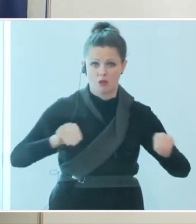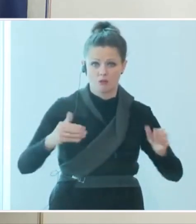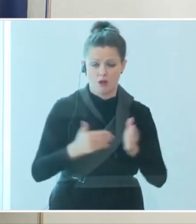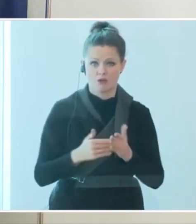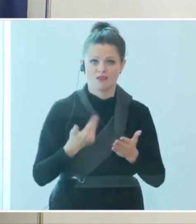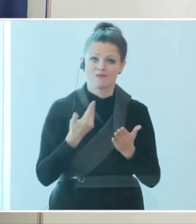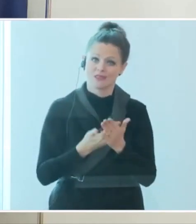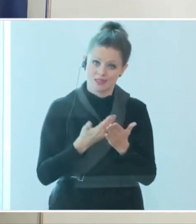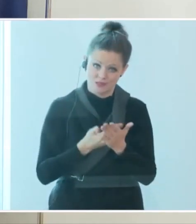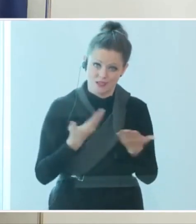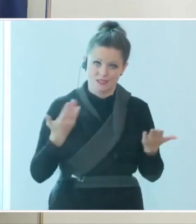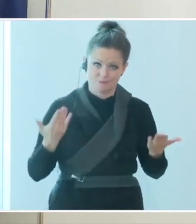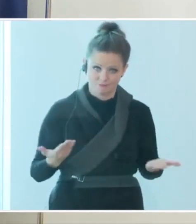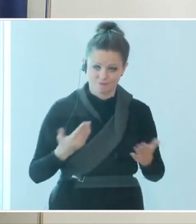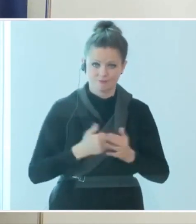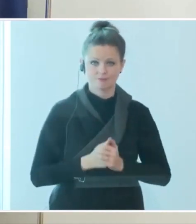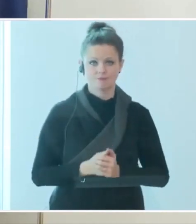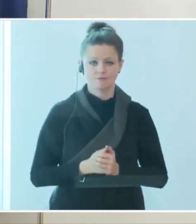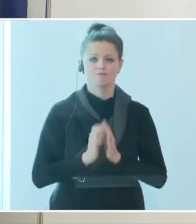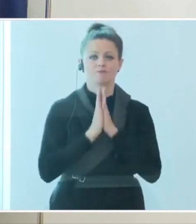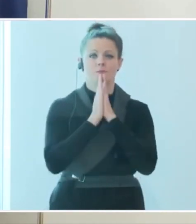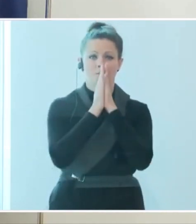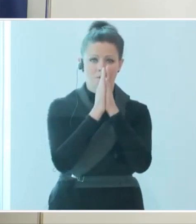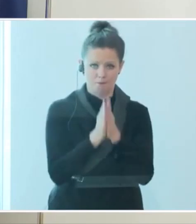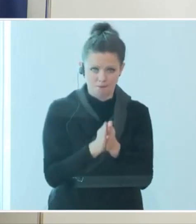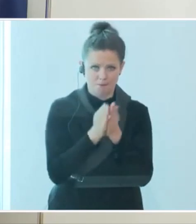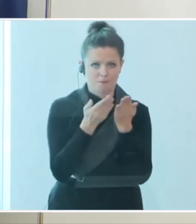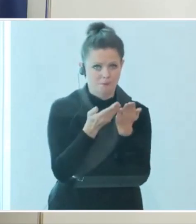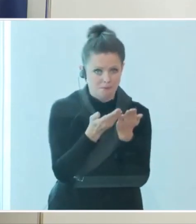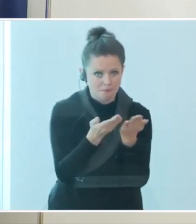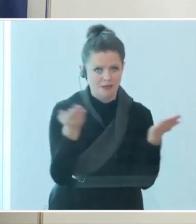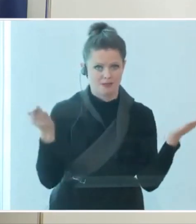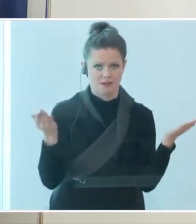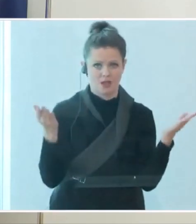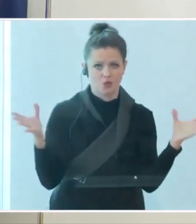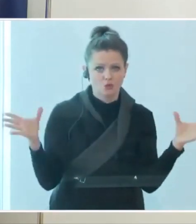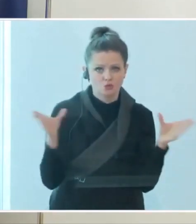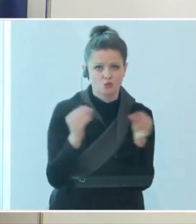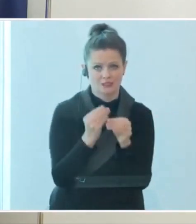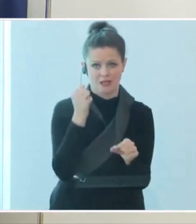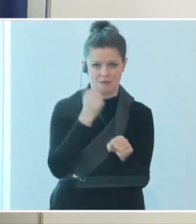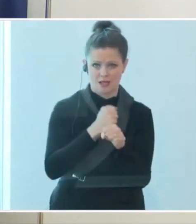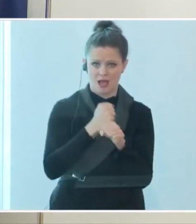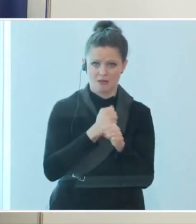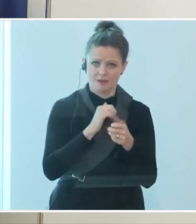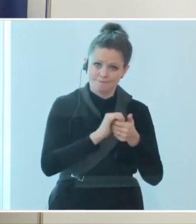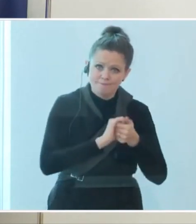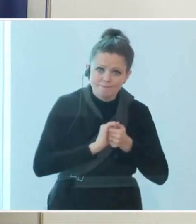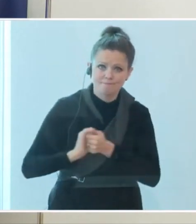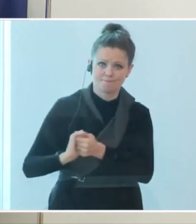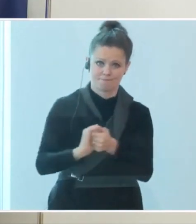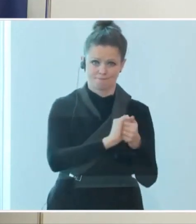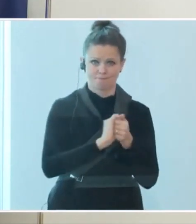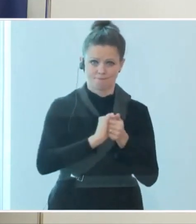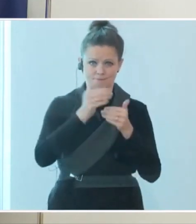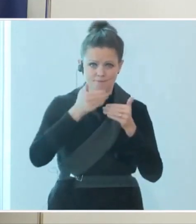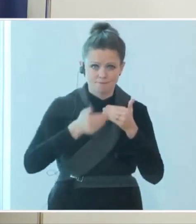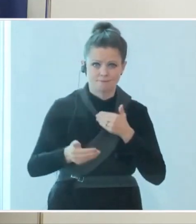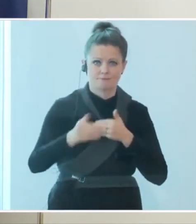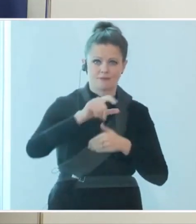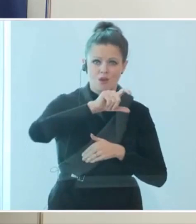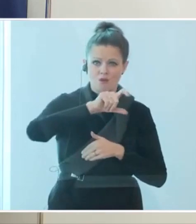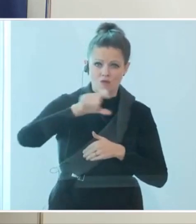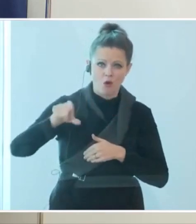Sinne darf ich Sie alle bitten, dass wir gemeinsam an einem Strang ziehen, dass wir die nächsten Wochen und